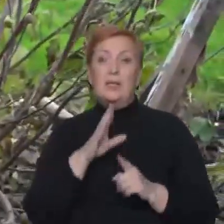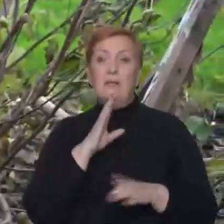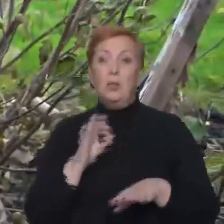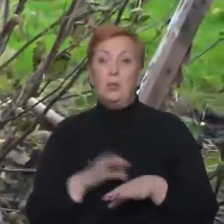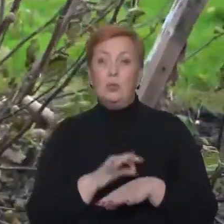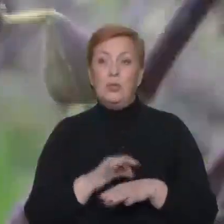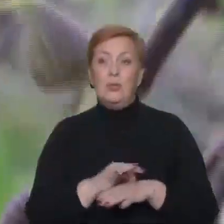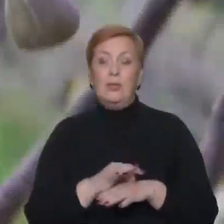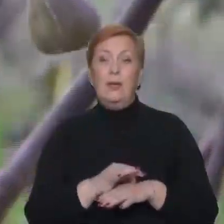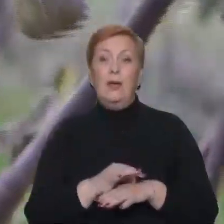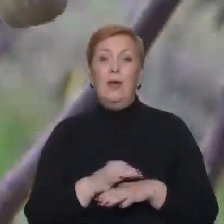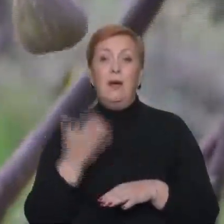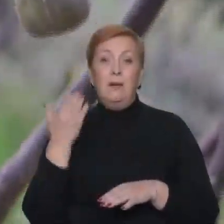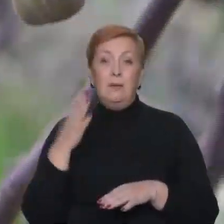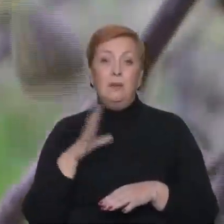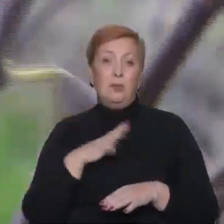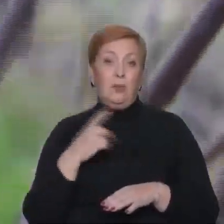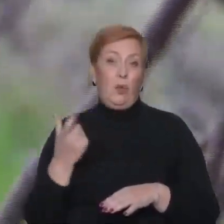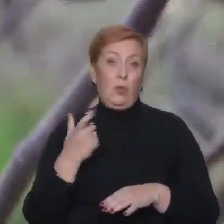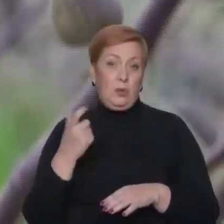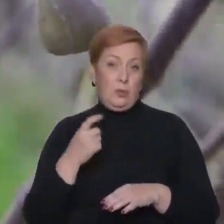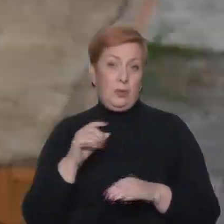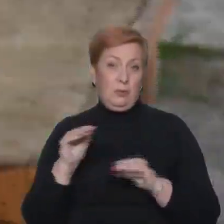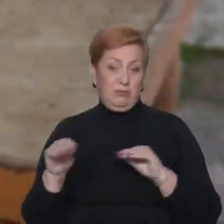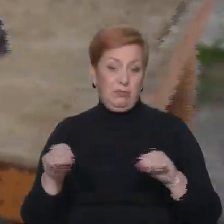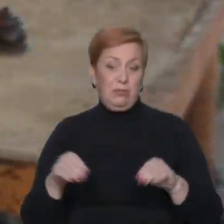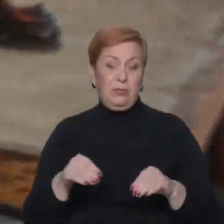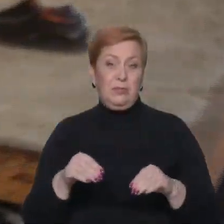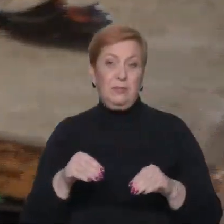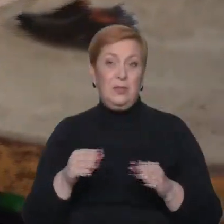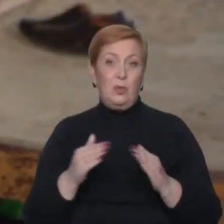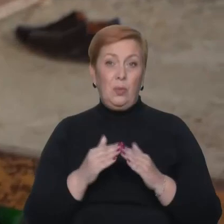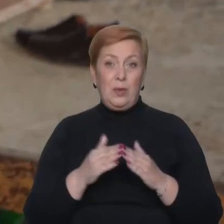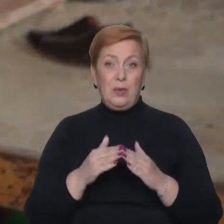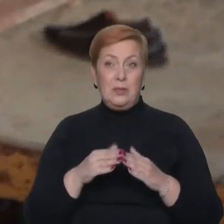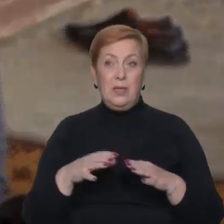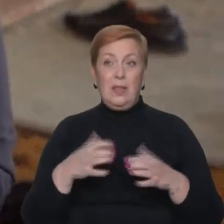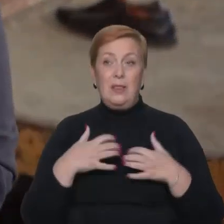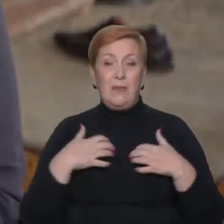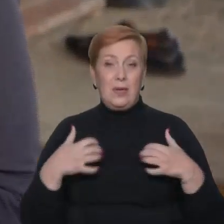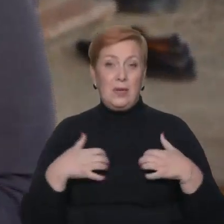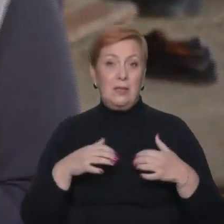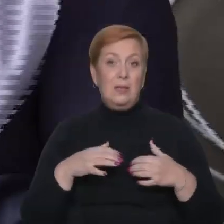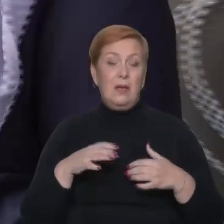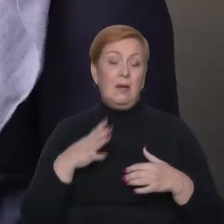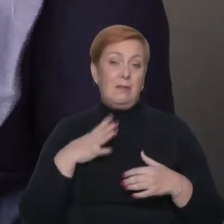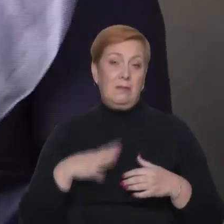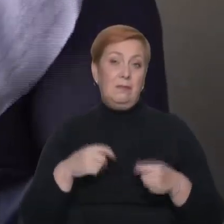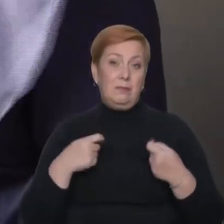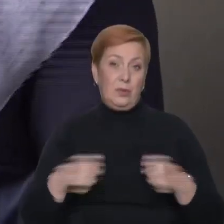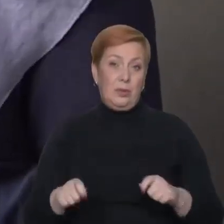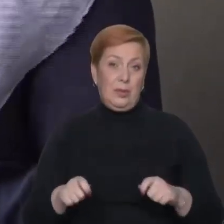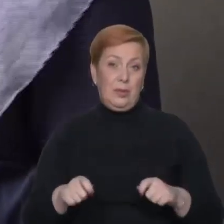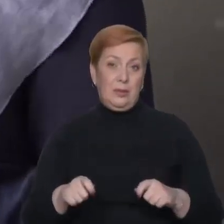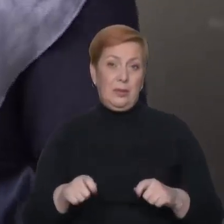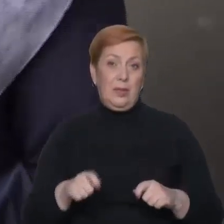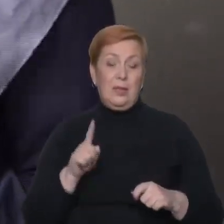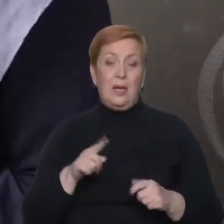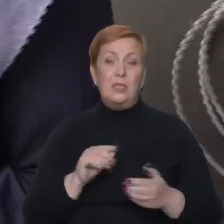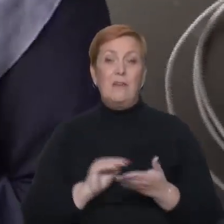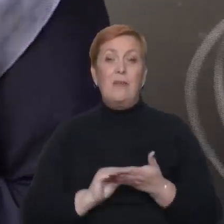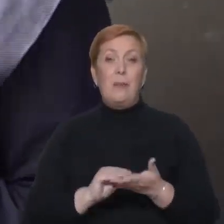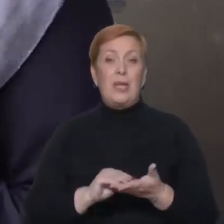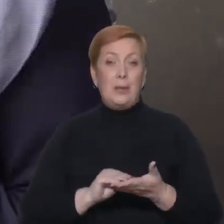арешту Руслан вів домашнє господарство, розводив свійських тварин. Та все довелось продати, бо самі не впоратись. Навіть в переписках